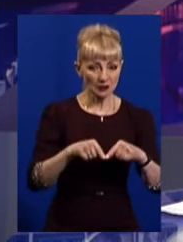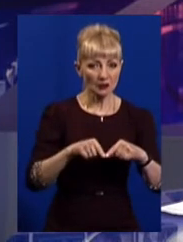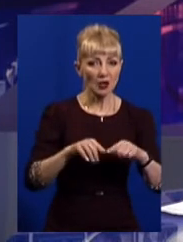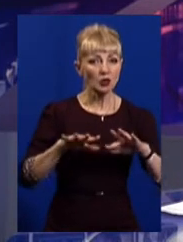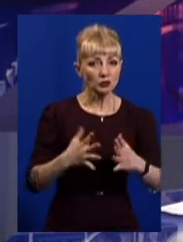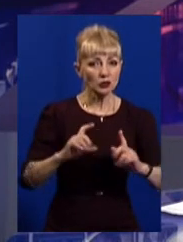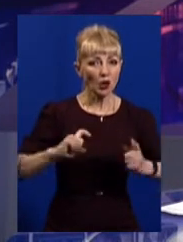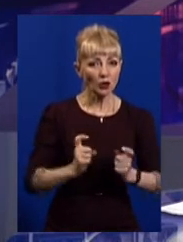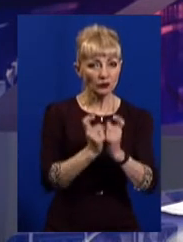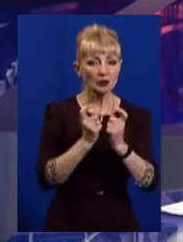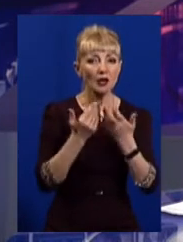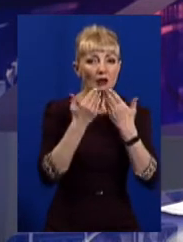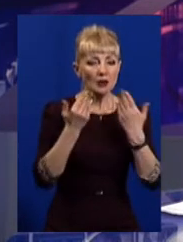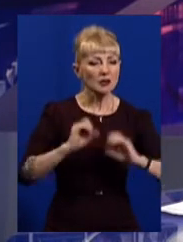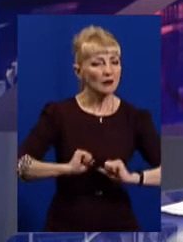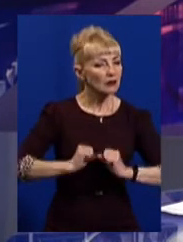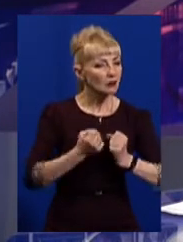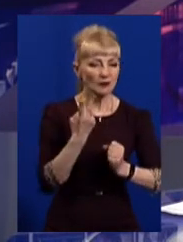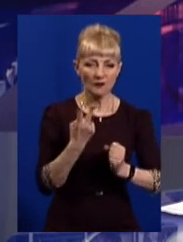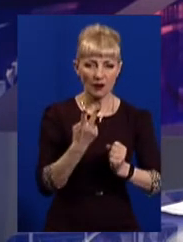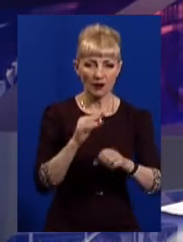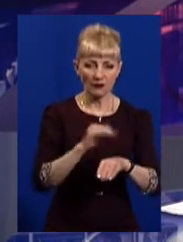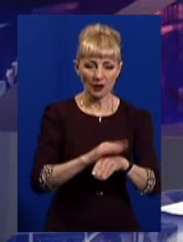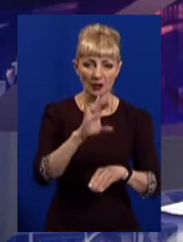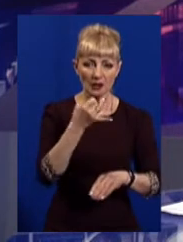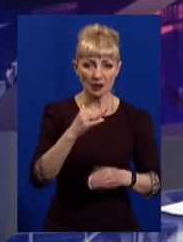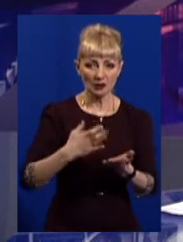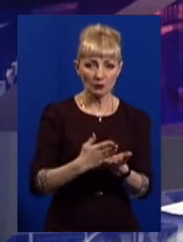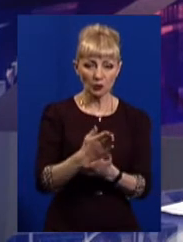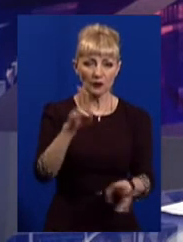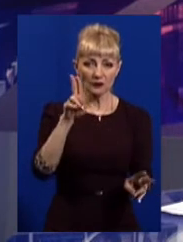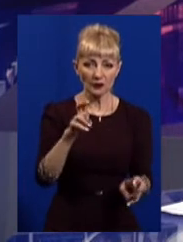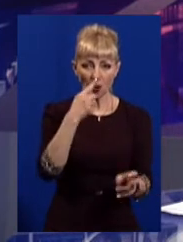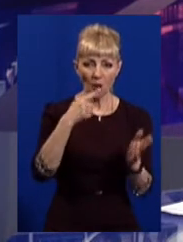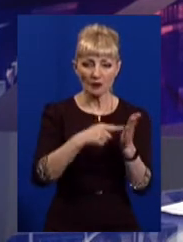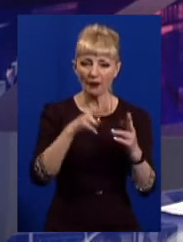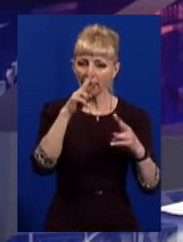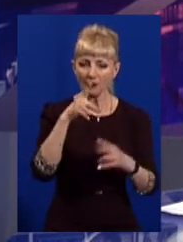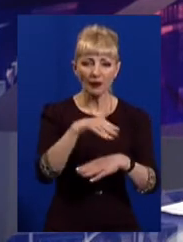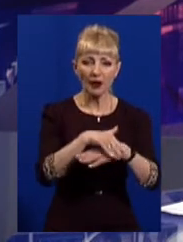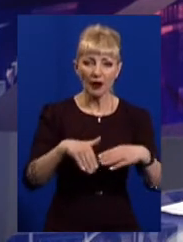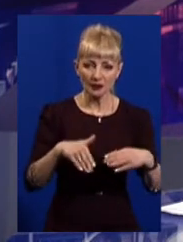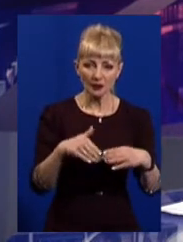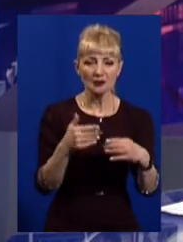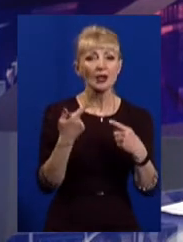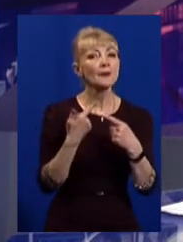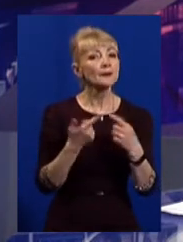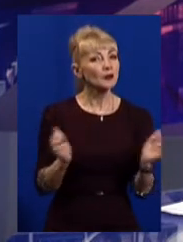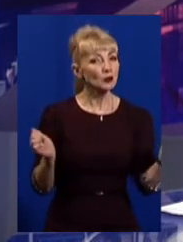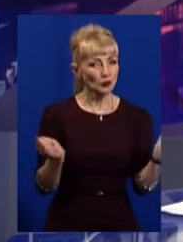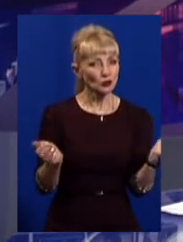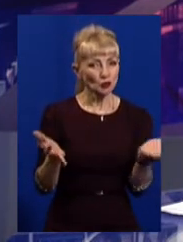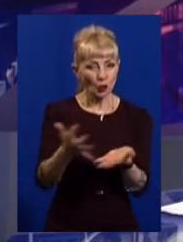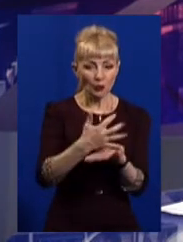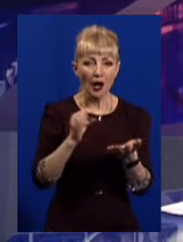конфлікт. Останніх убурили два факти. На сайті профільного відомства вказали неправильну адресу зібрання, а у